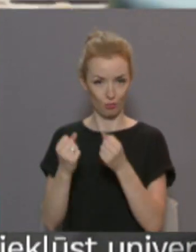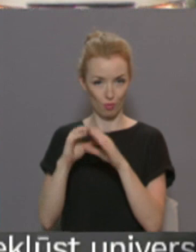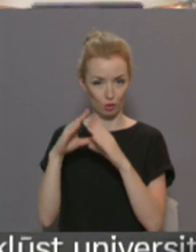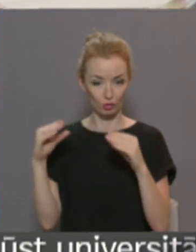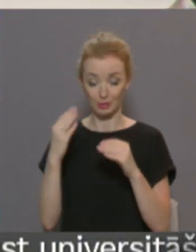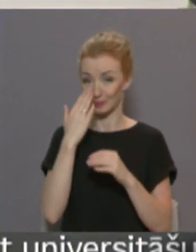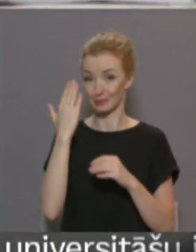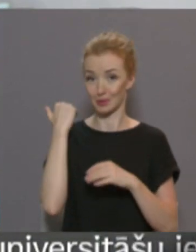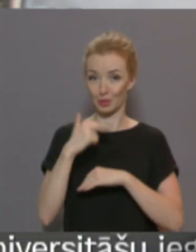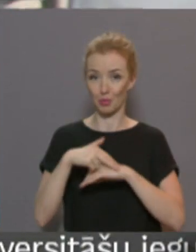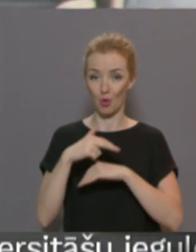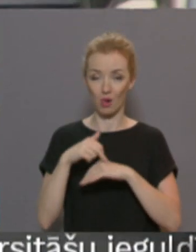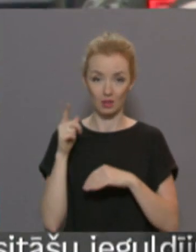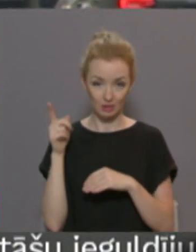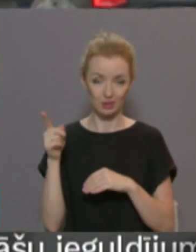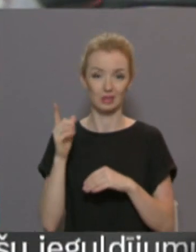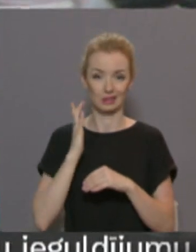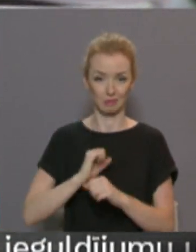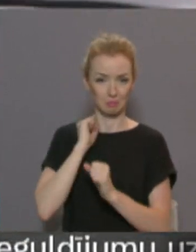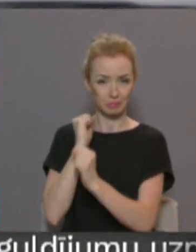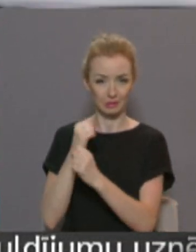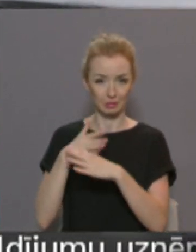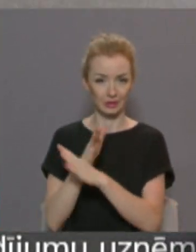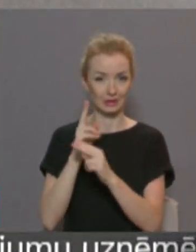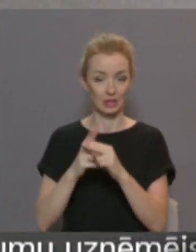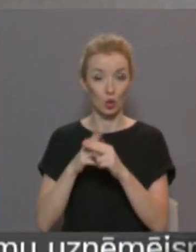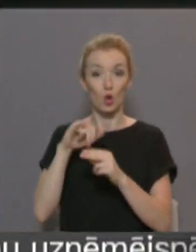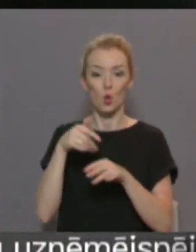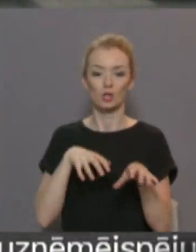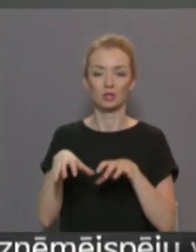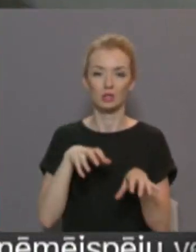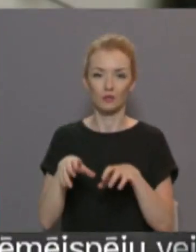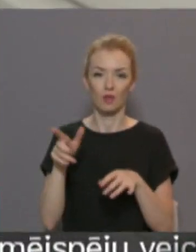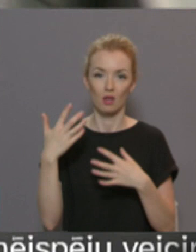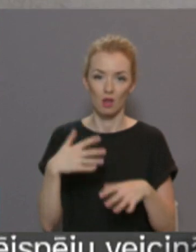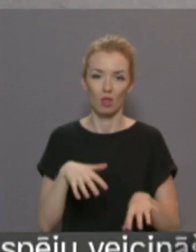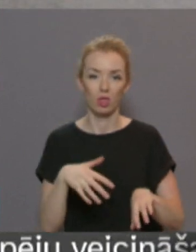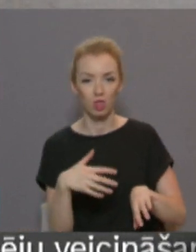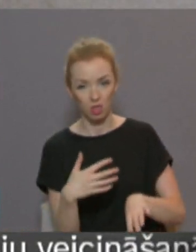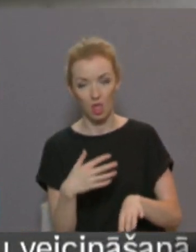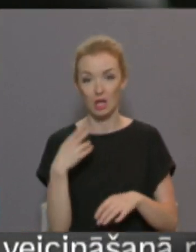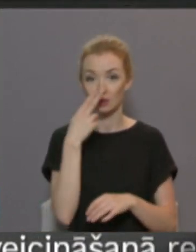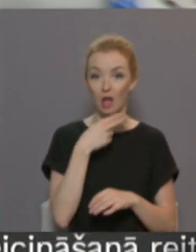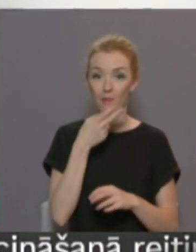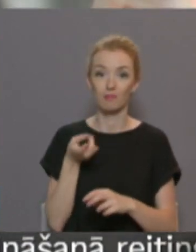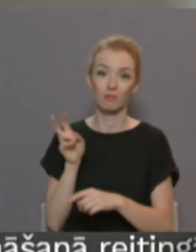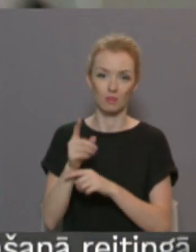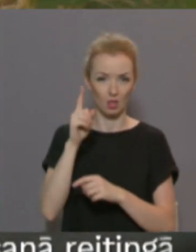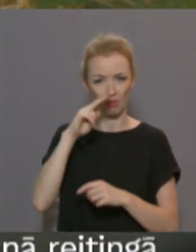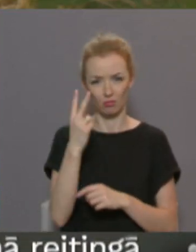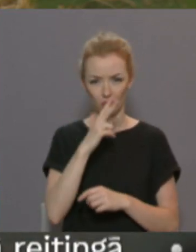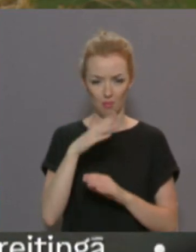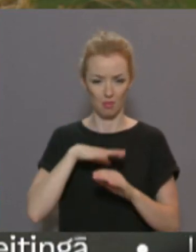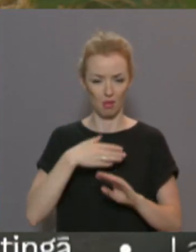nesen policijai esot nācies izsist autologu, jo dzīvniekam bija pārkaršanas pazīmes. Saimnieki ieradās vien dažas stundas